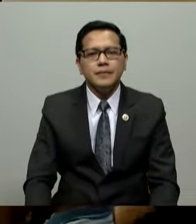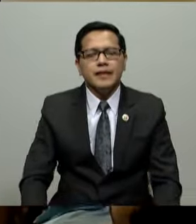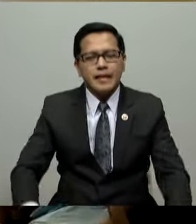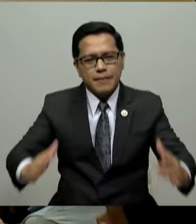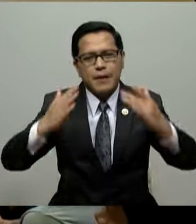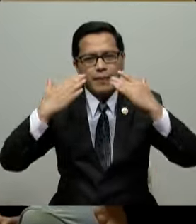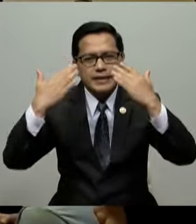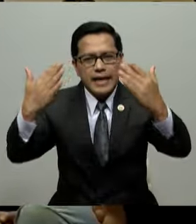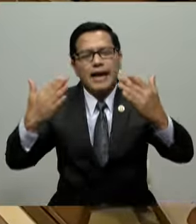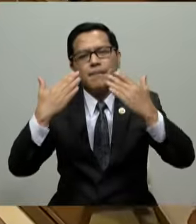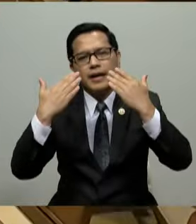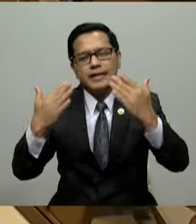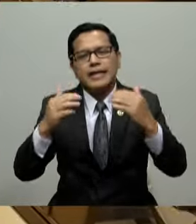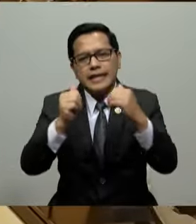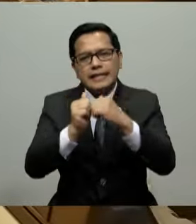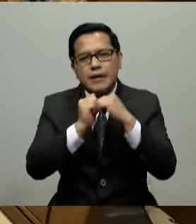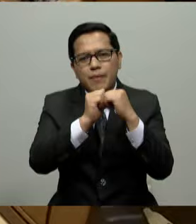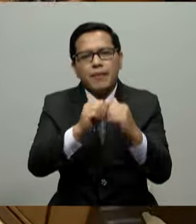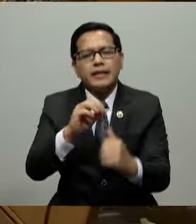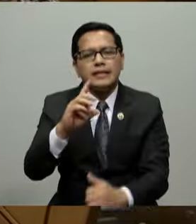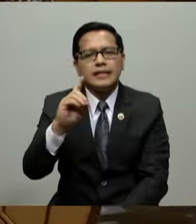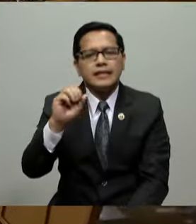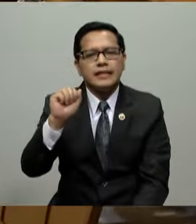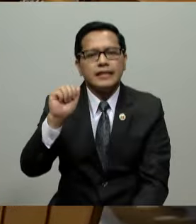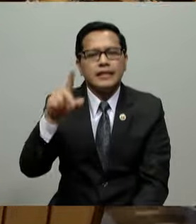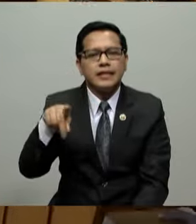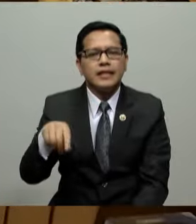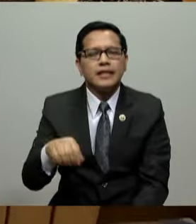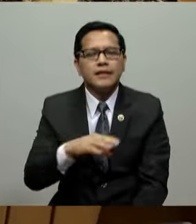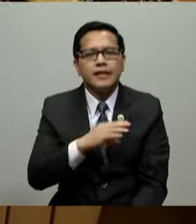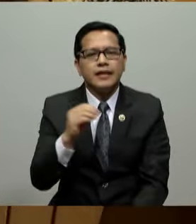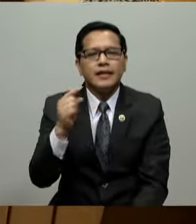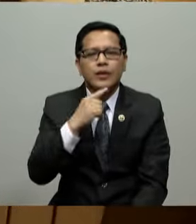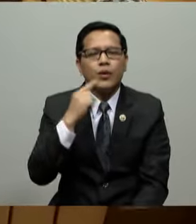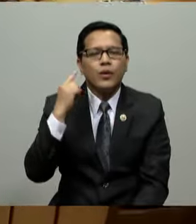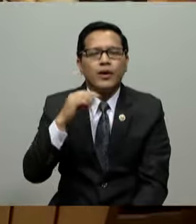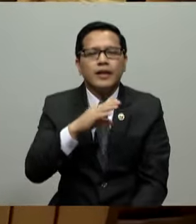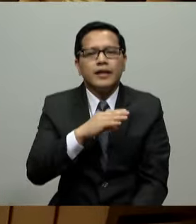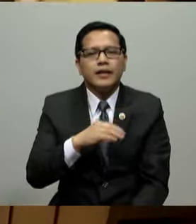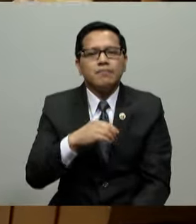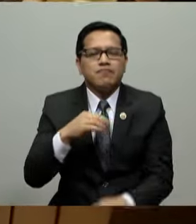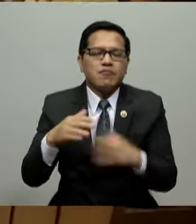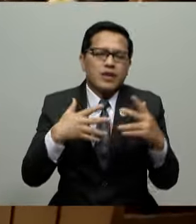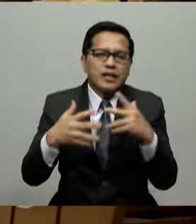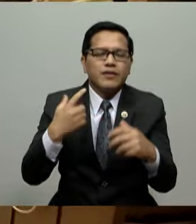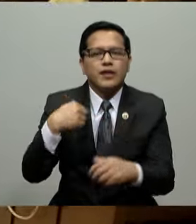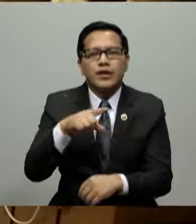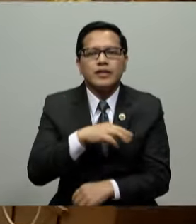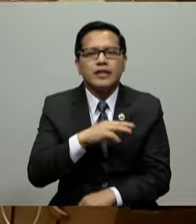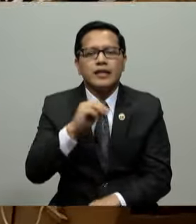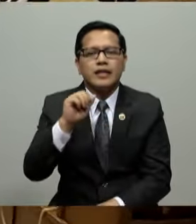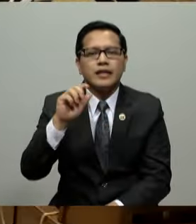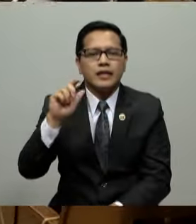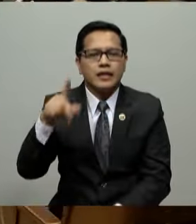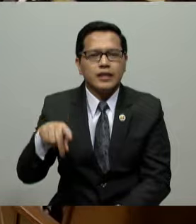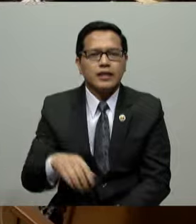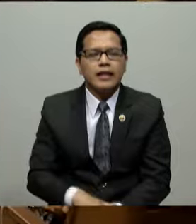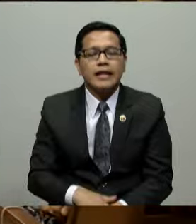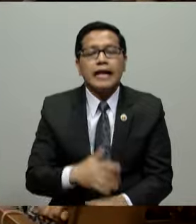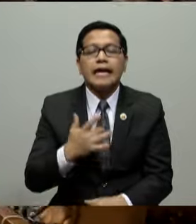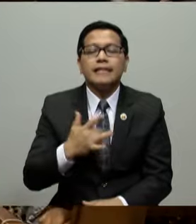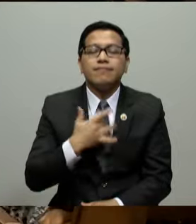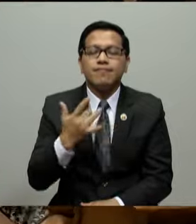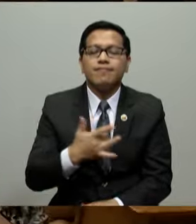Nagpapasalamat ang mga kabilang sa mga differently abled at deaf dahil kahit may kapansanan na daraman nila ang pagmamahal ng